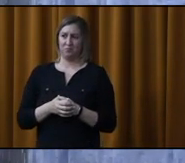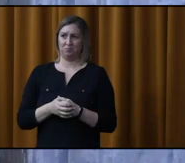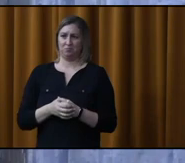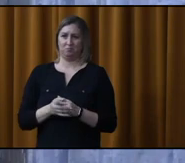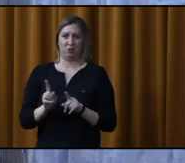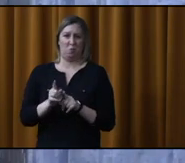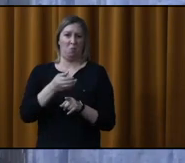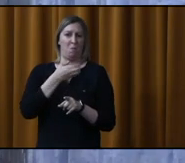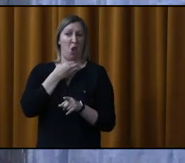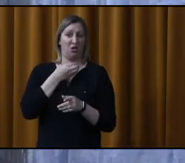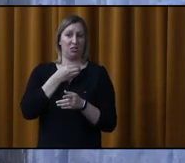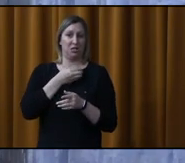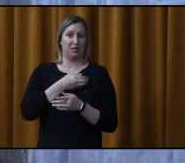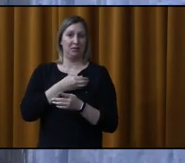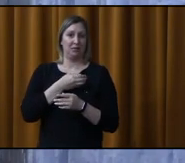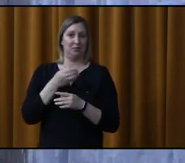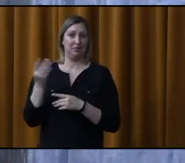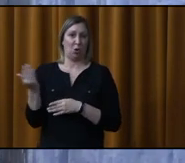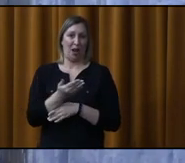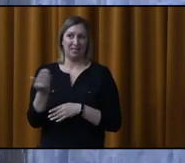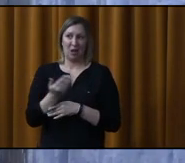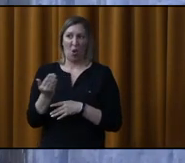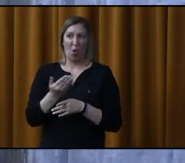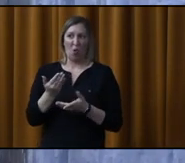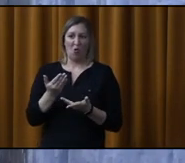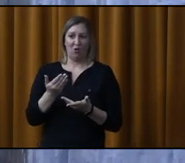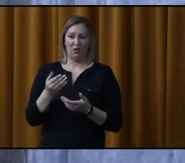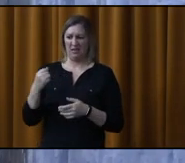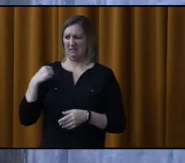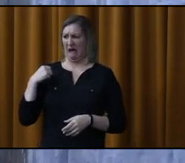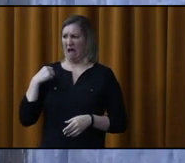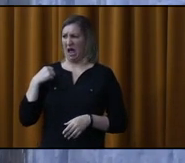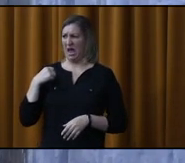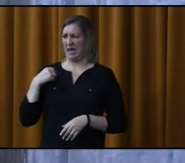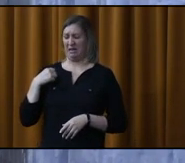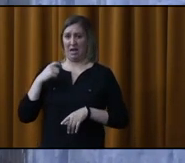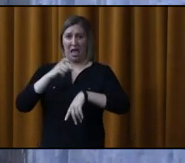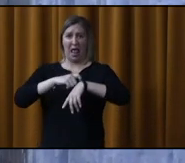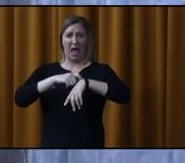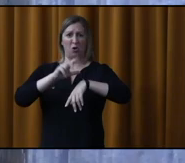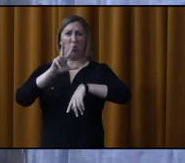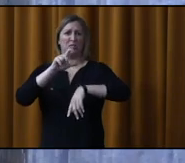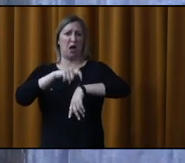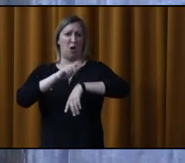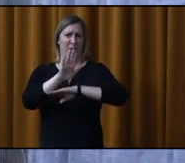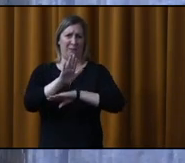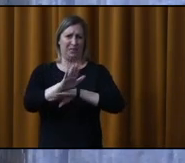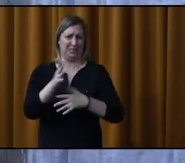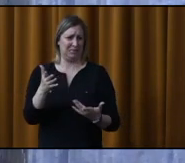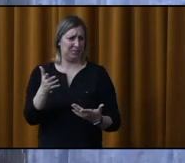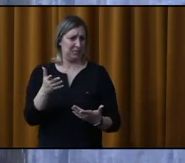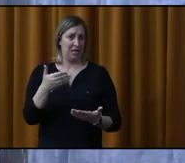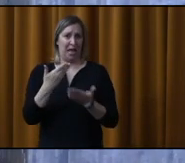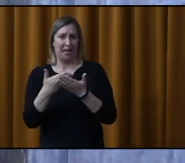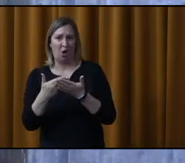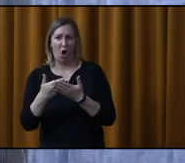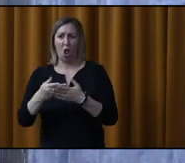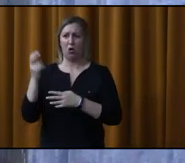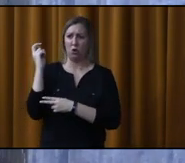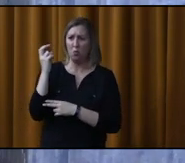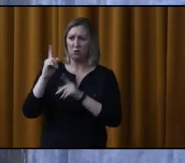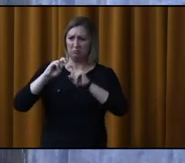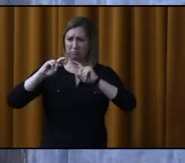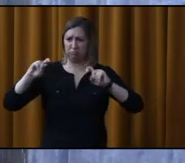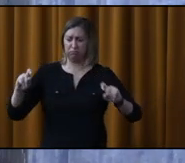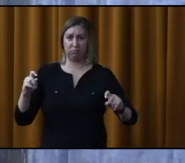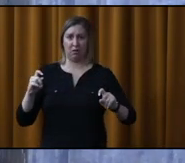parce qu'ils font de la peinture dans le jour, ça bloque la rue. Ils ont fait ça hier en heures de pointe, vers trois heures. Il y avait des zones scolaires, des sorties scolaires et tout.